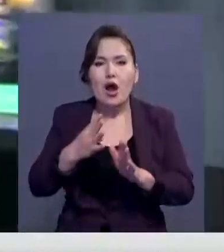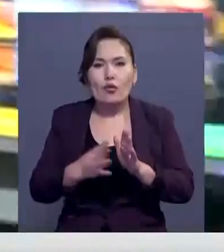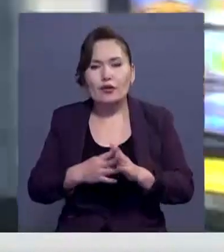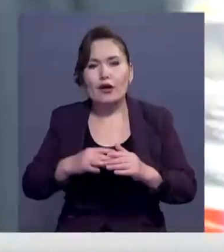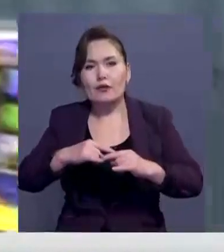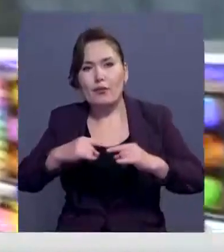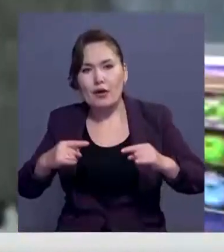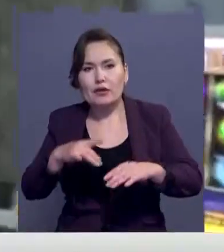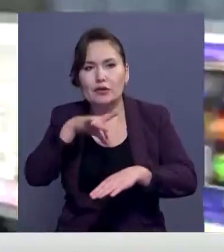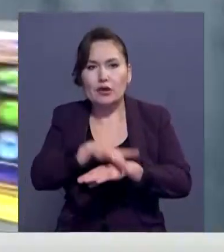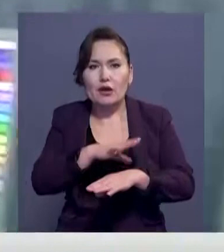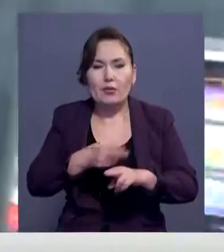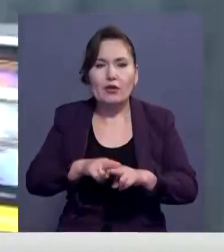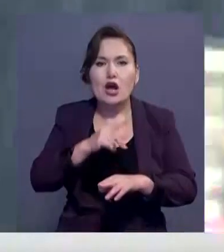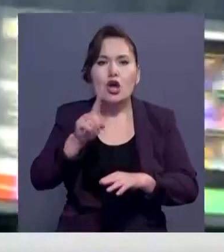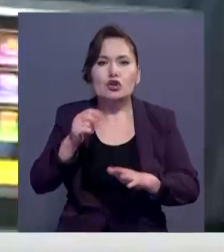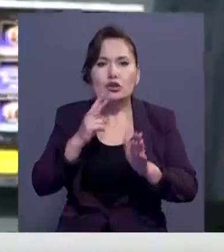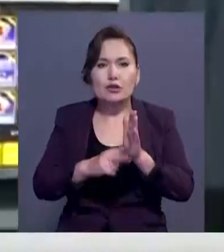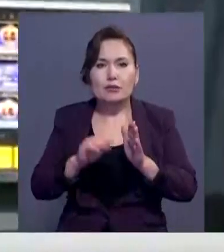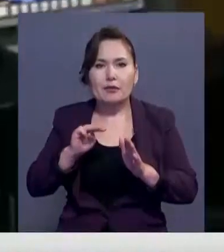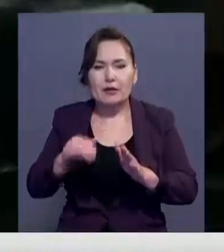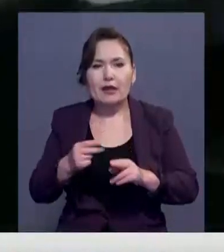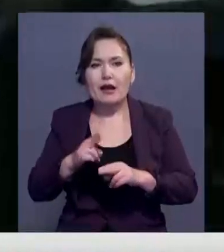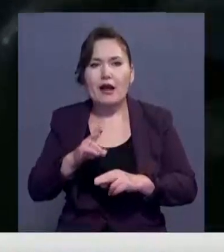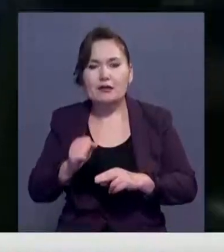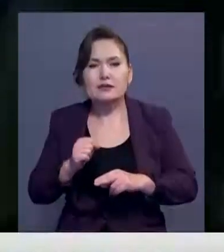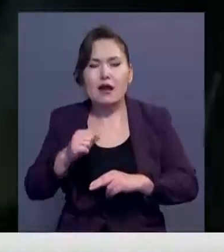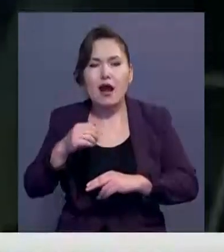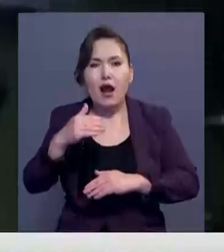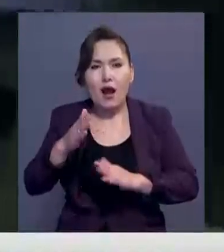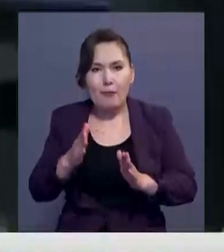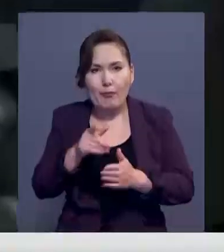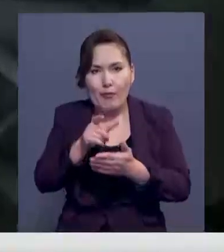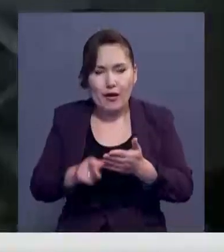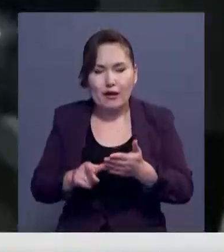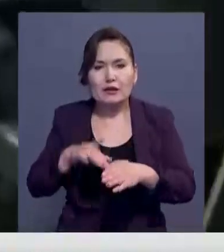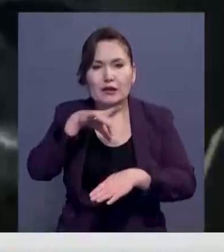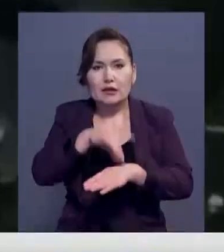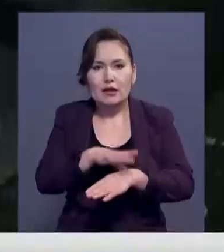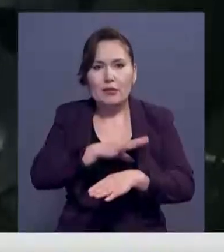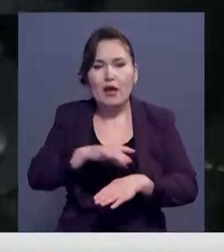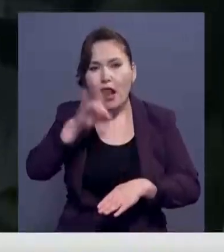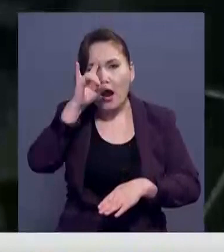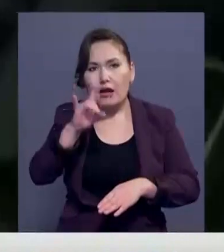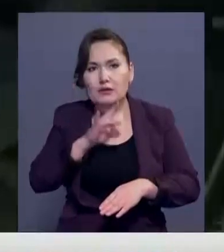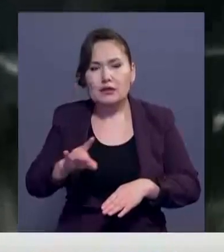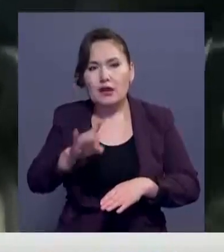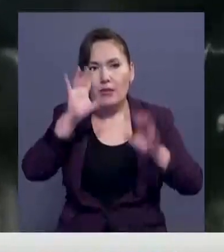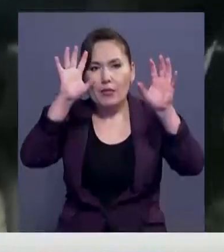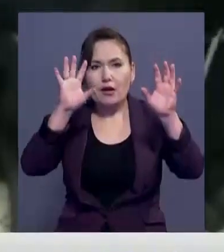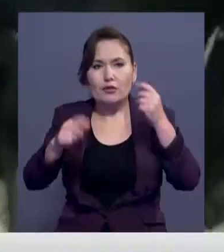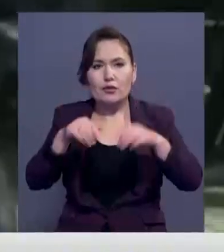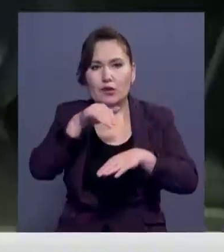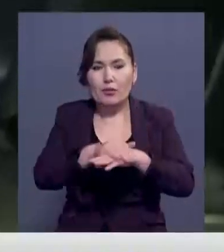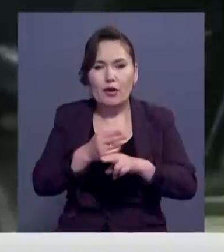табылды. Сонымен ғатар 170 мүмін тенгенің қаз салыға апарат тәркіленді. Күдіктілерге ғатысы Қазақстан Республикасы